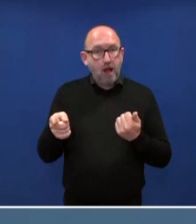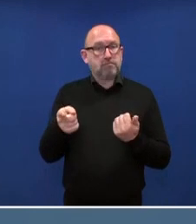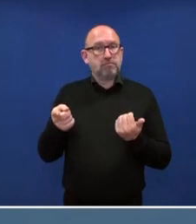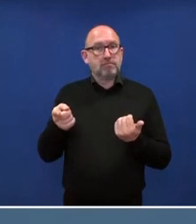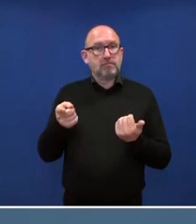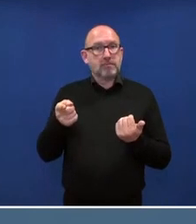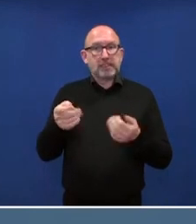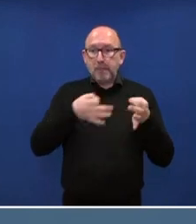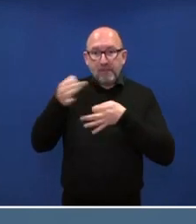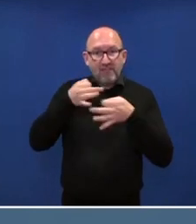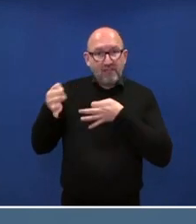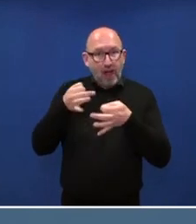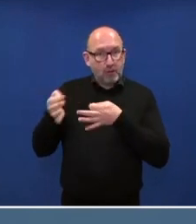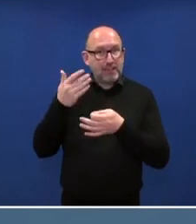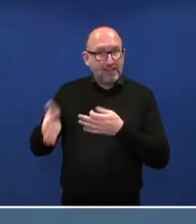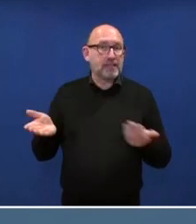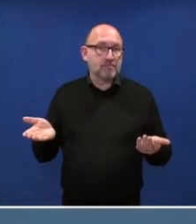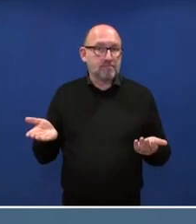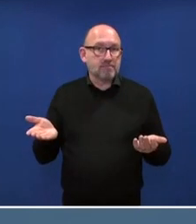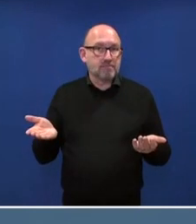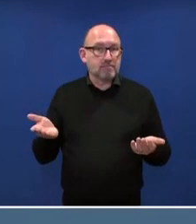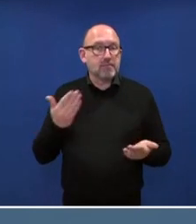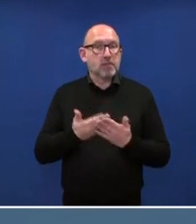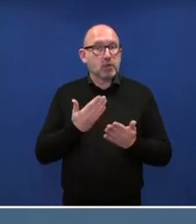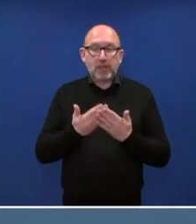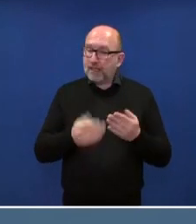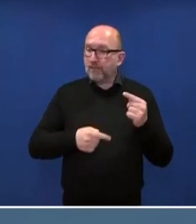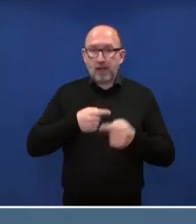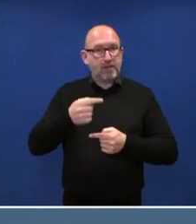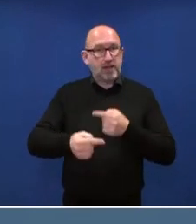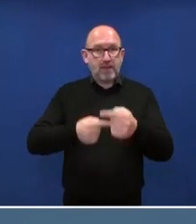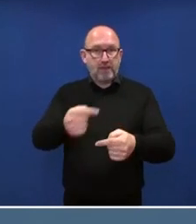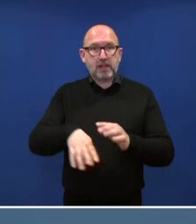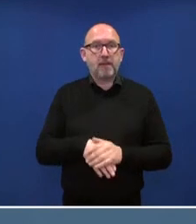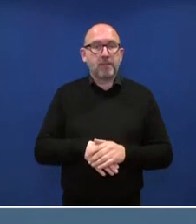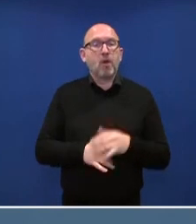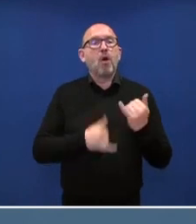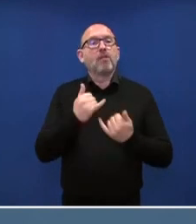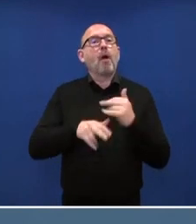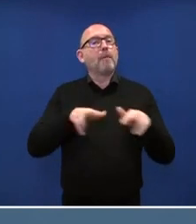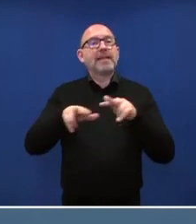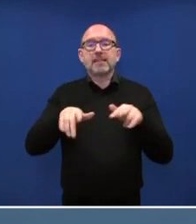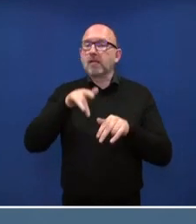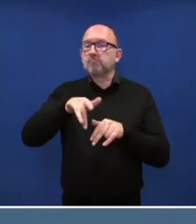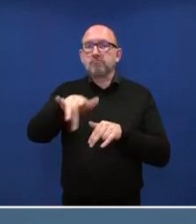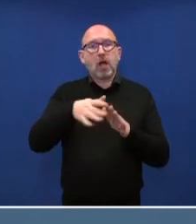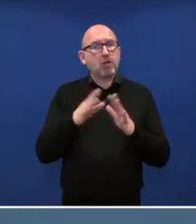Befragungen stattgefunden haben. Und auf diesem Weg gehen wir weiter. Die Ministerin hat ja schon sehr oft und sehr deutlich gemacht, dass